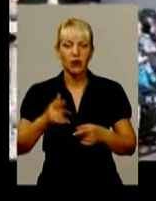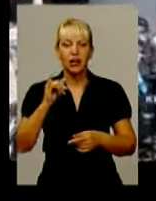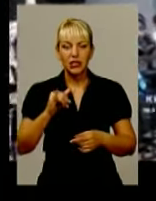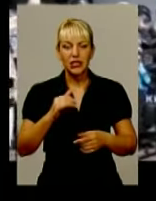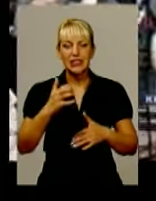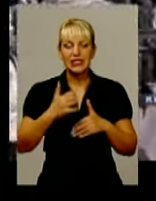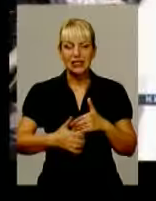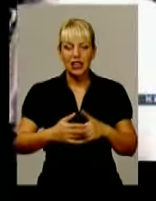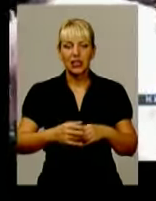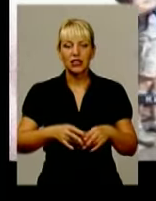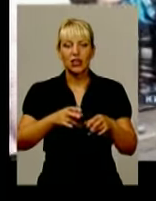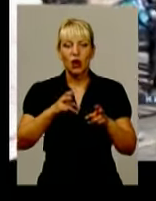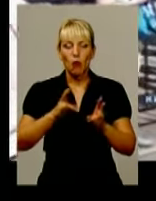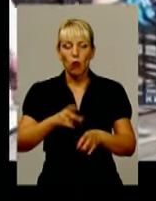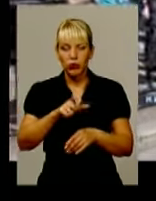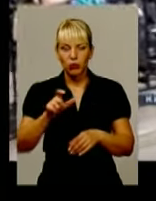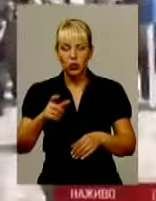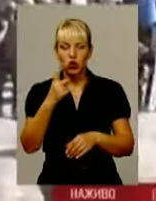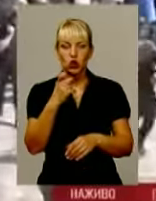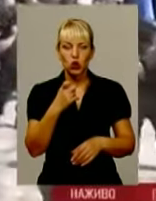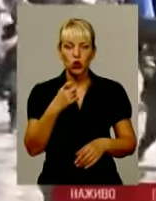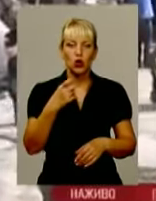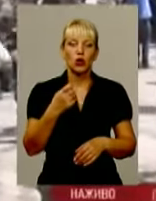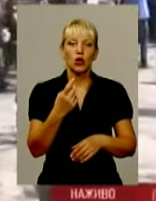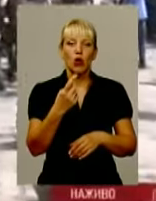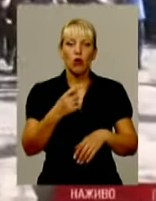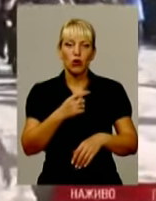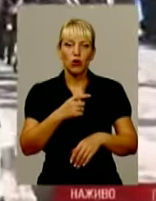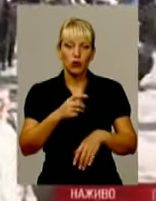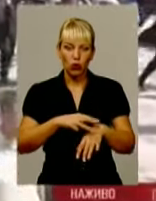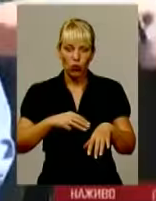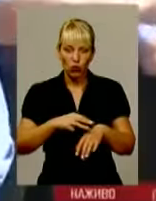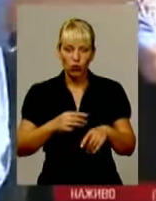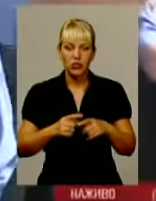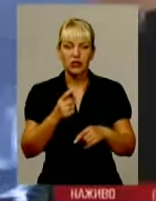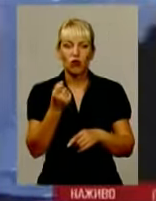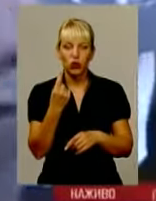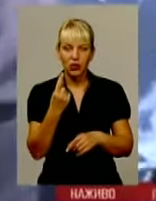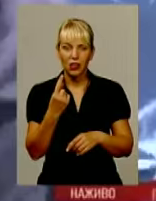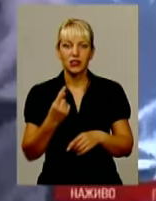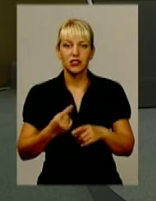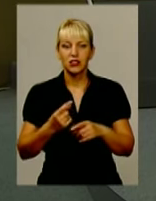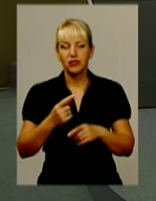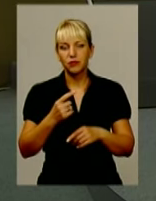Серед потерпілих – понад 130 правоохоронців, 11 – цивільних, серед них – неповнолітній і троє журналістів.